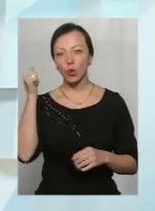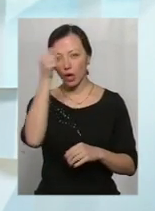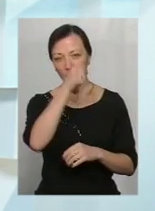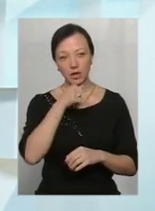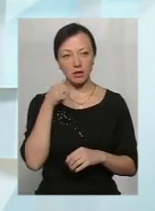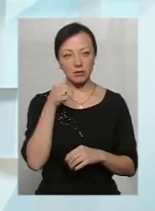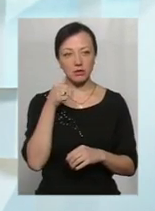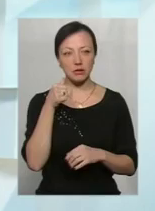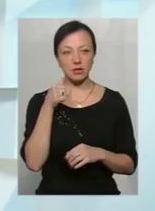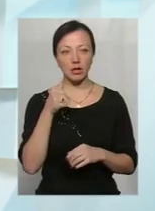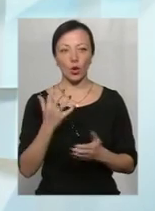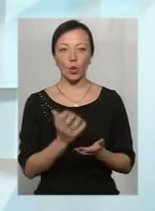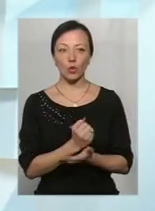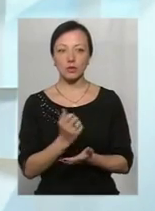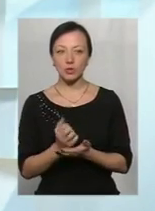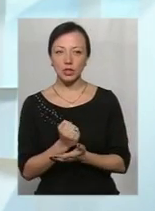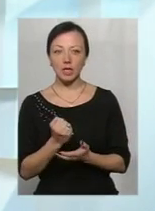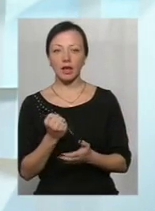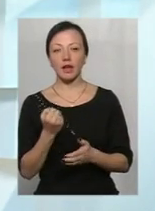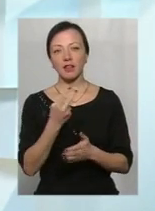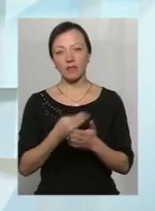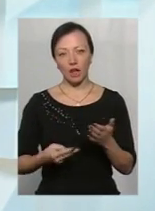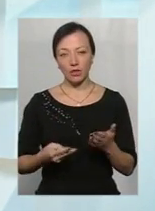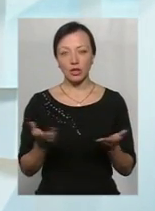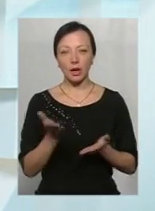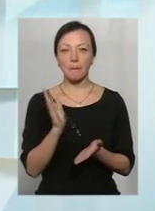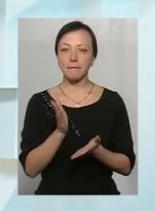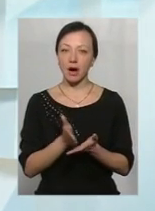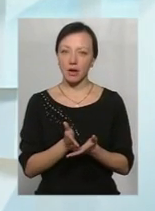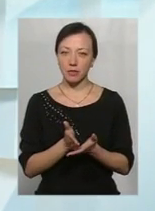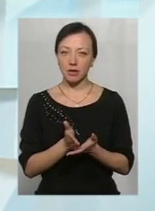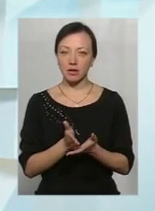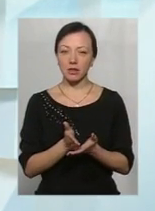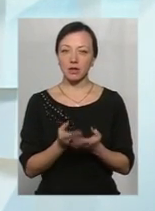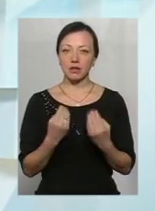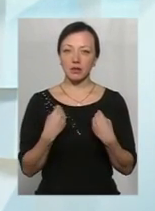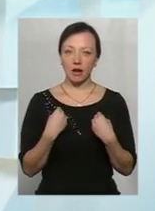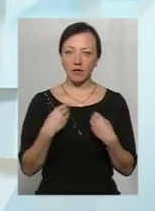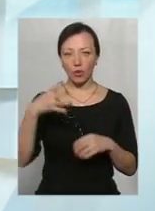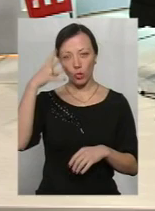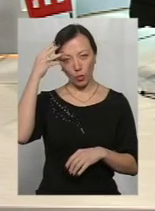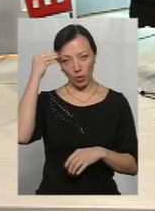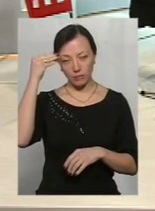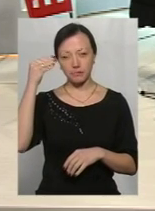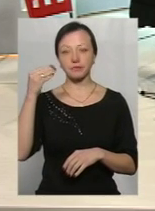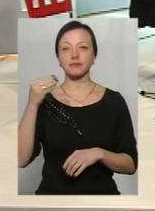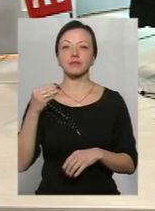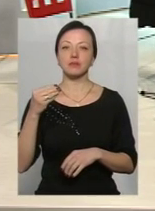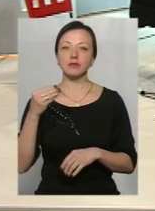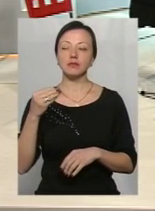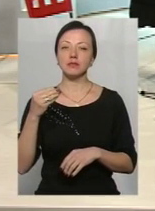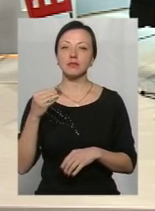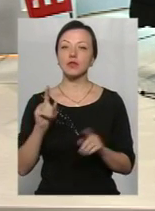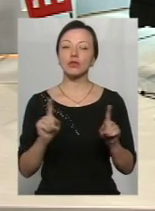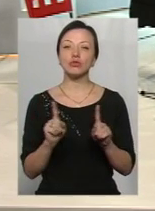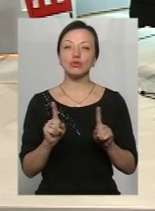успіхів і невдач, які маємо, тобто він нам дав уроки, які ми засвоїли, так? От